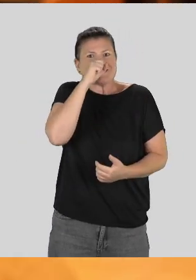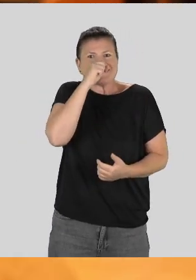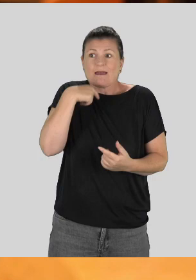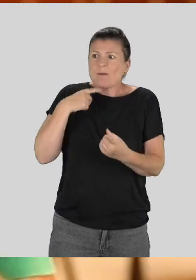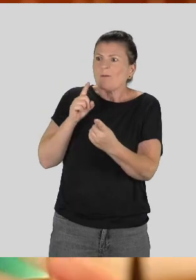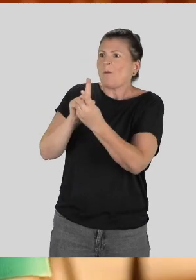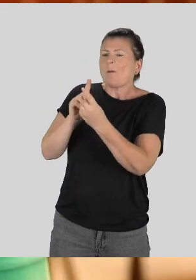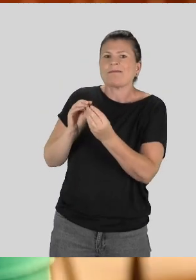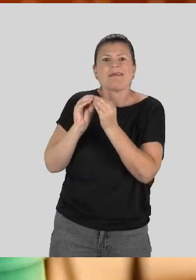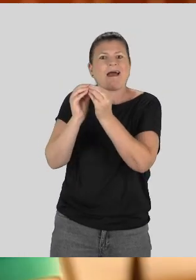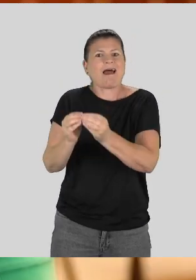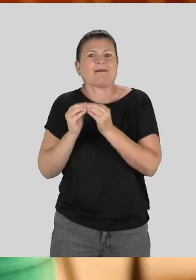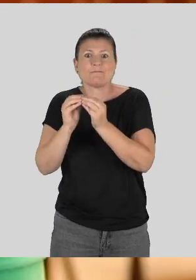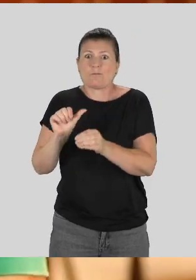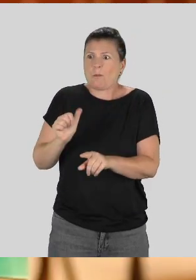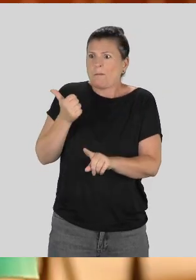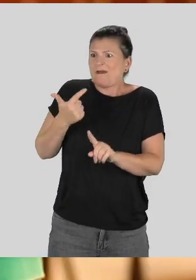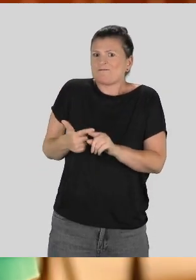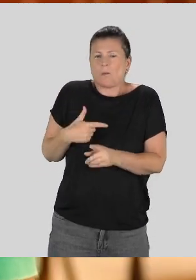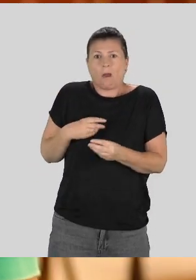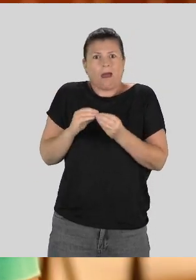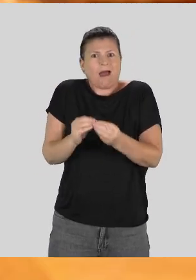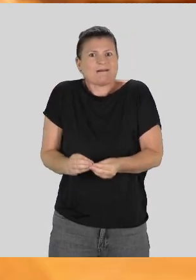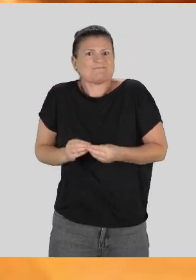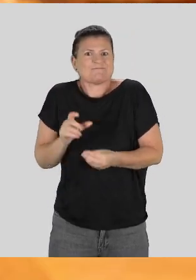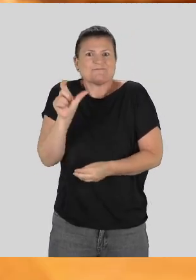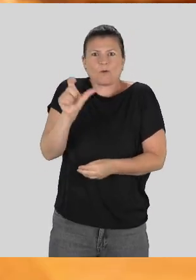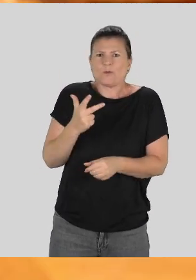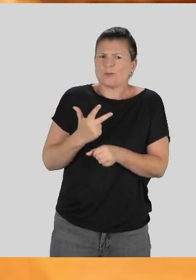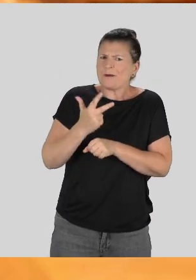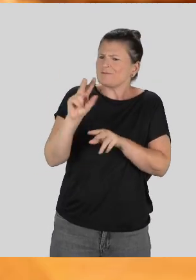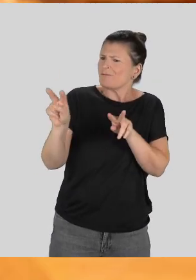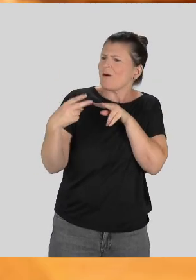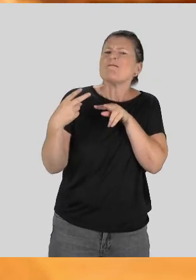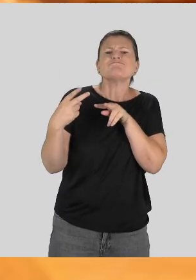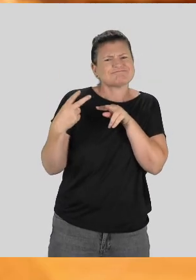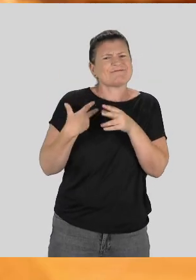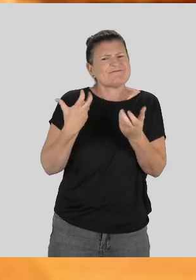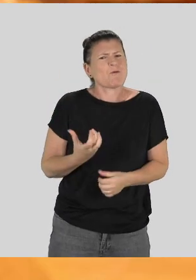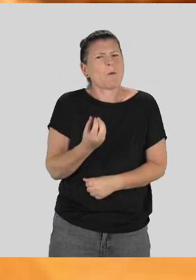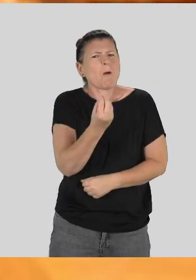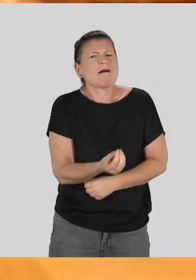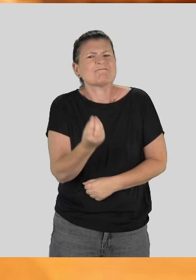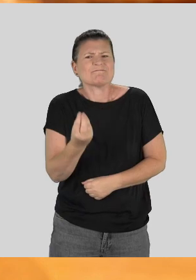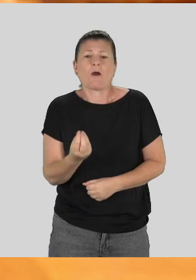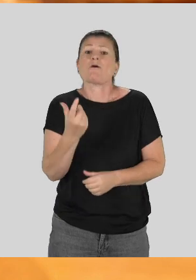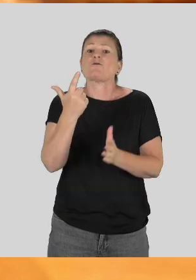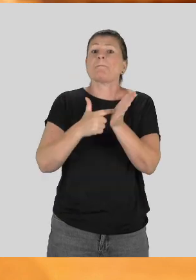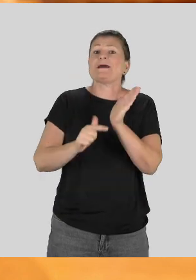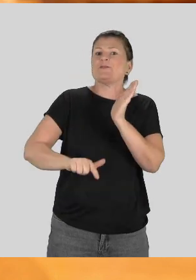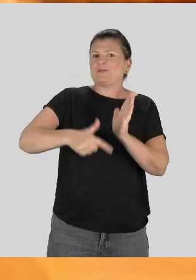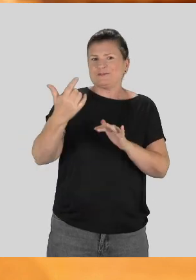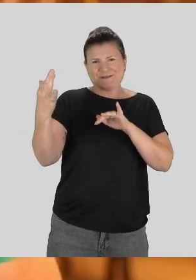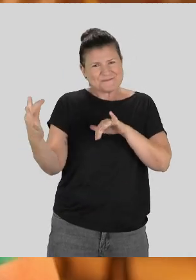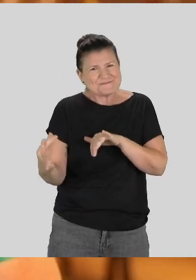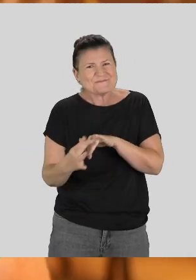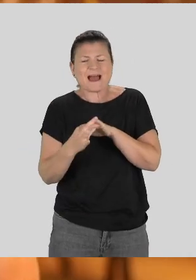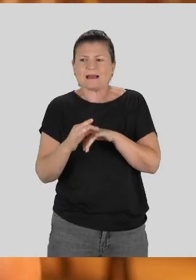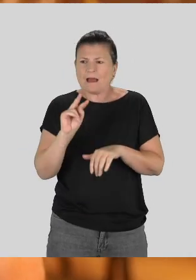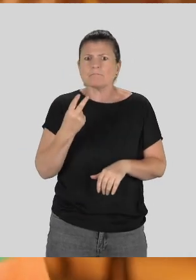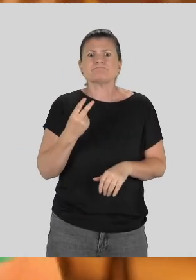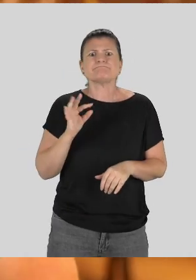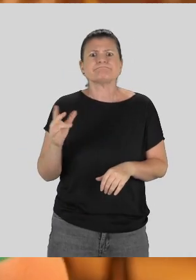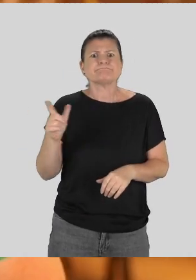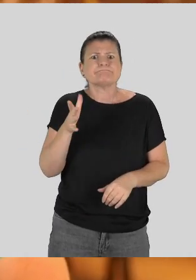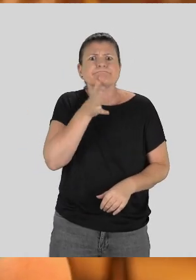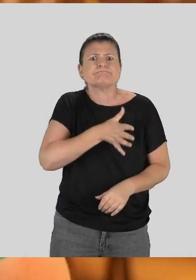accident. Je rencontre l'amour, c'est la première fois que suis tombé amoureux de ma vie. Trois ans plus tard, on se qu'on veut des enfants, donc en 2012 on se marie et en fait là